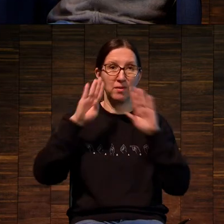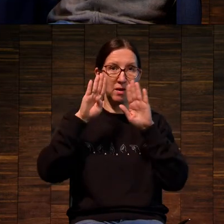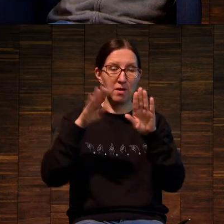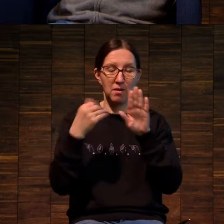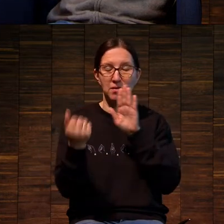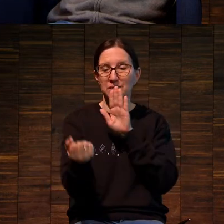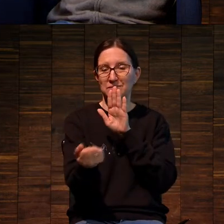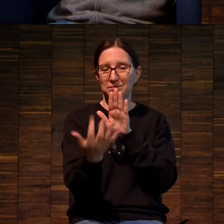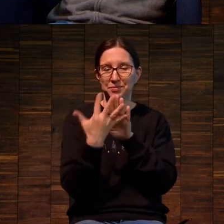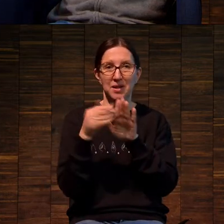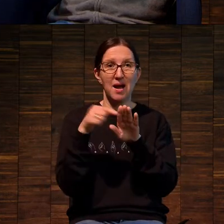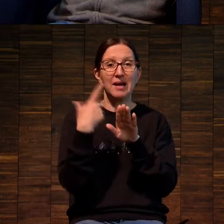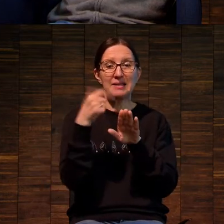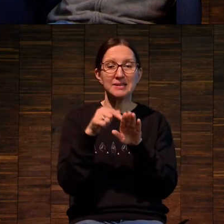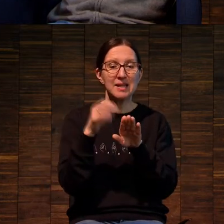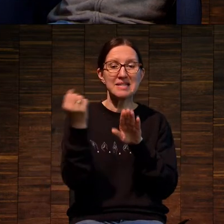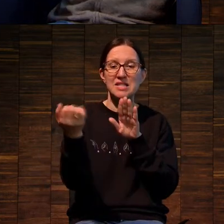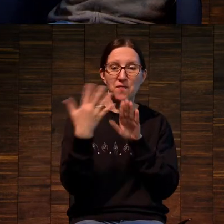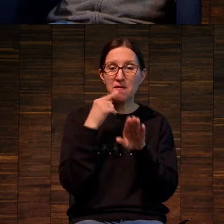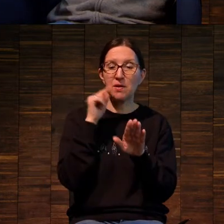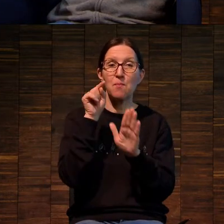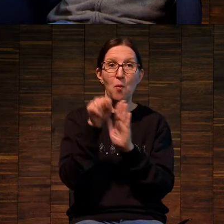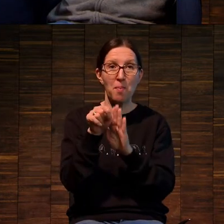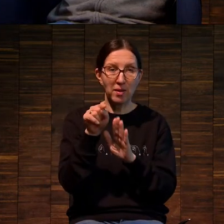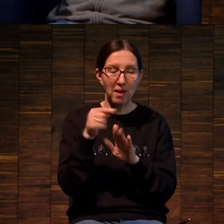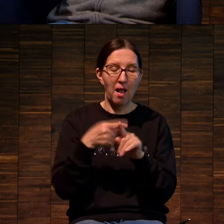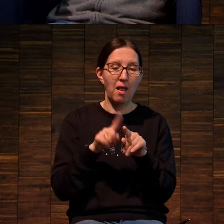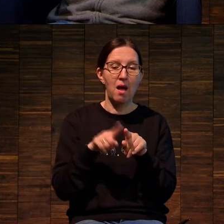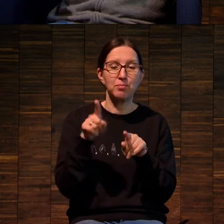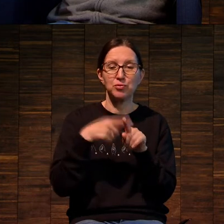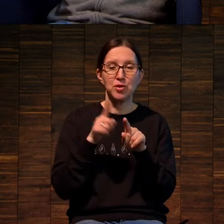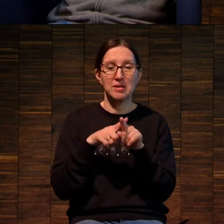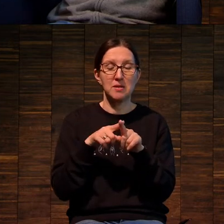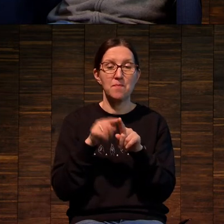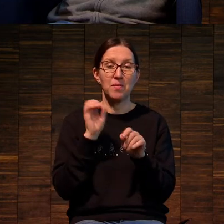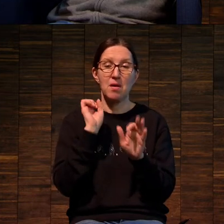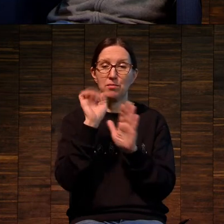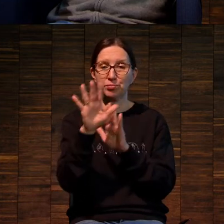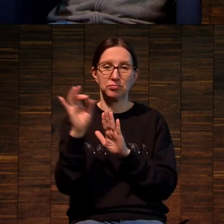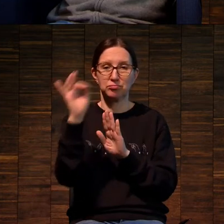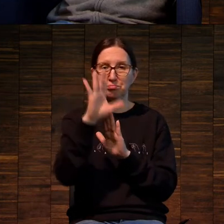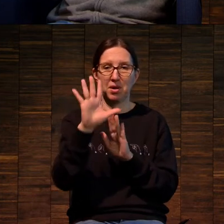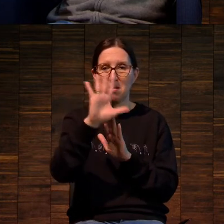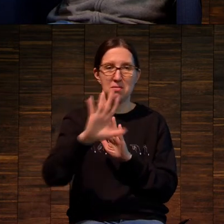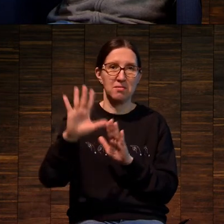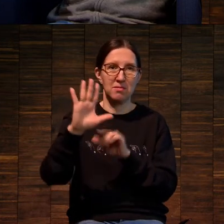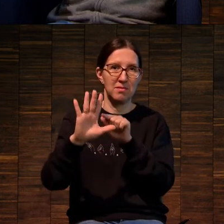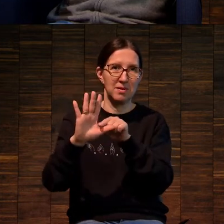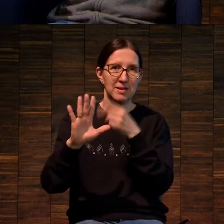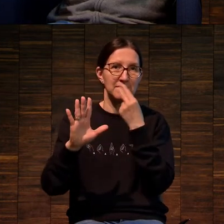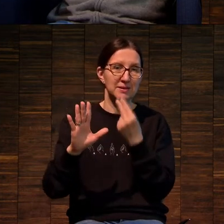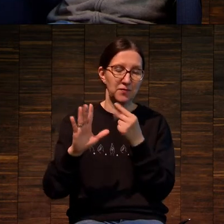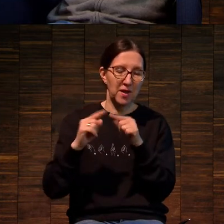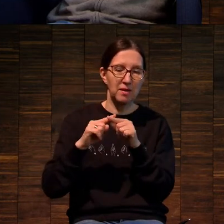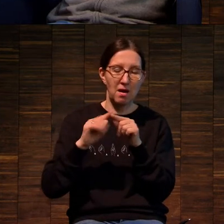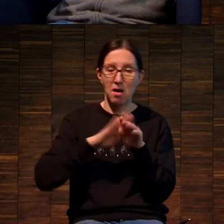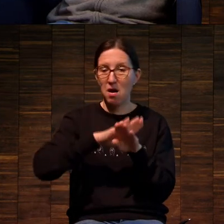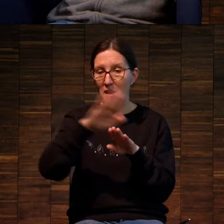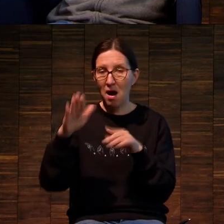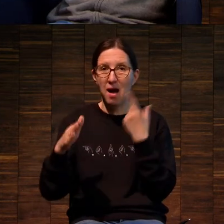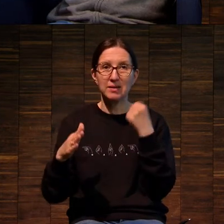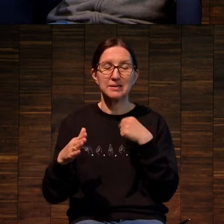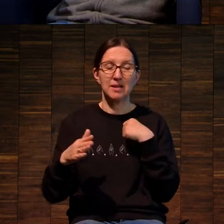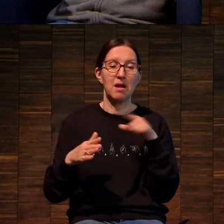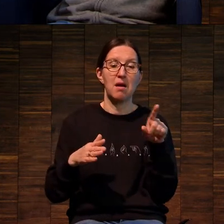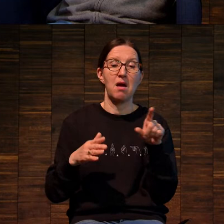засвечивалась, в тех местах, где свет попадал, эмульсия задубливалась, образовывался вот этот клеевой слой, где